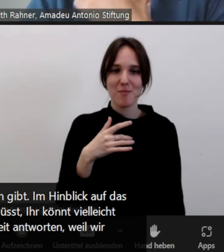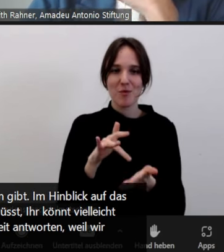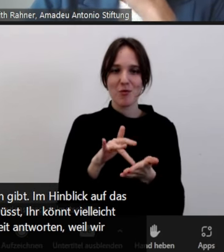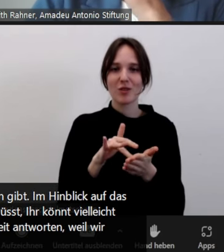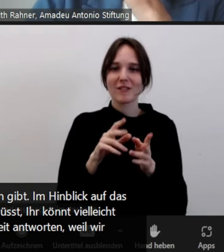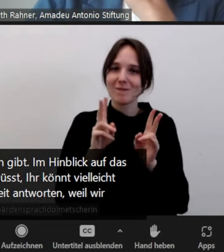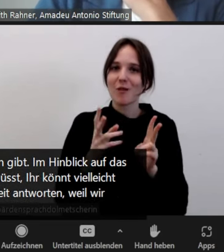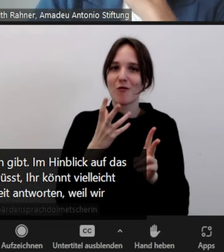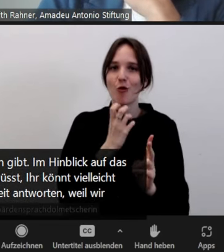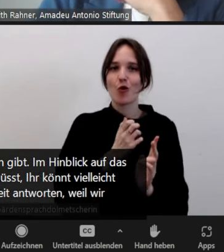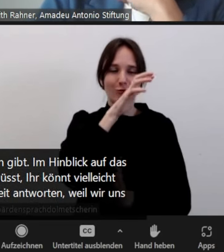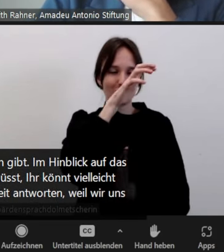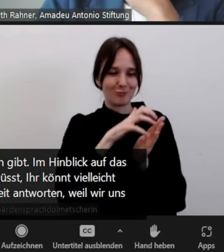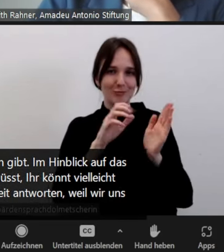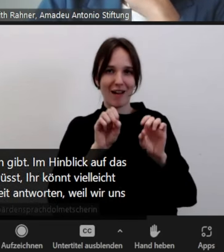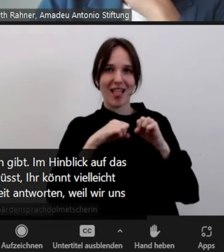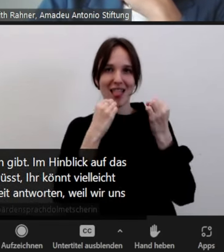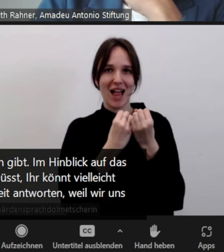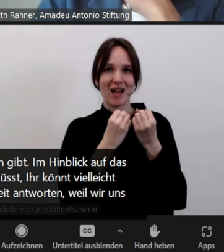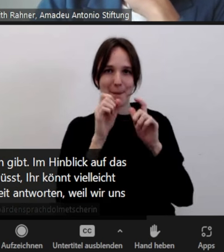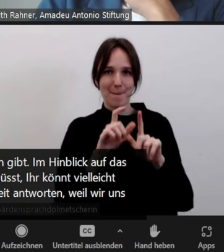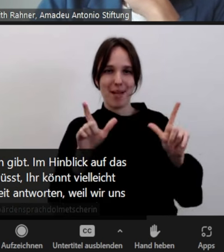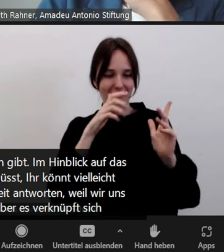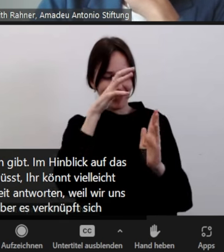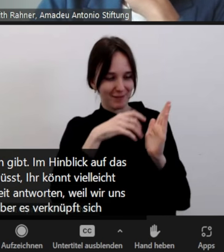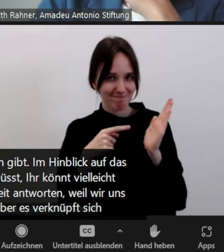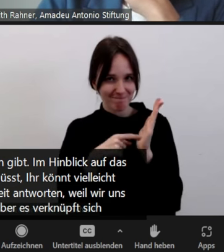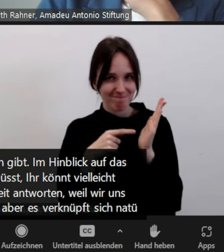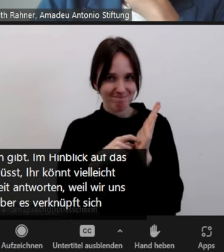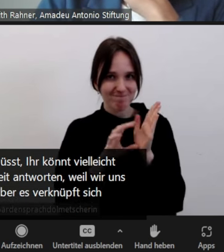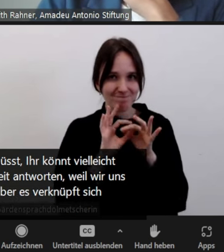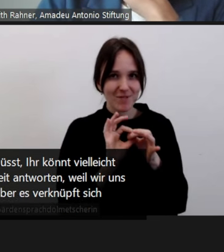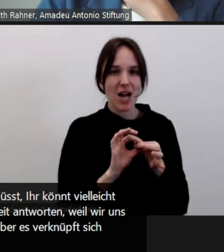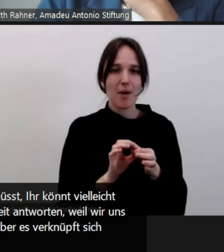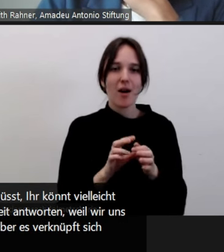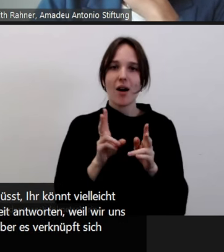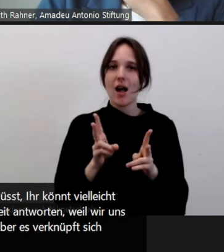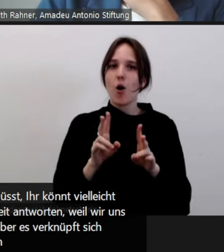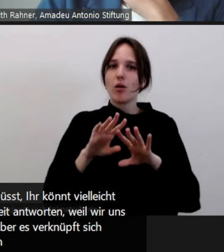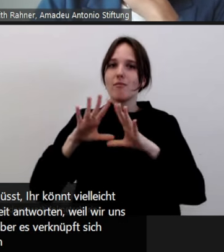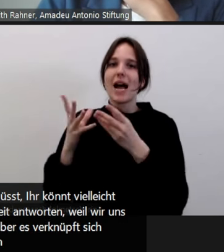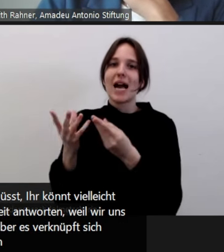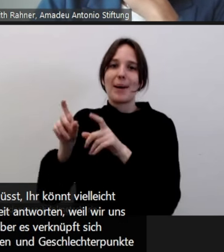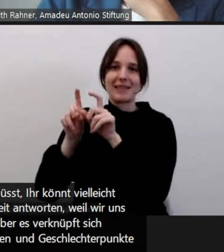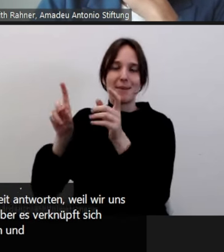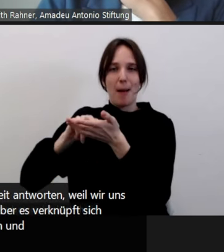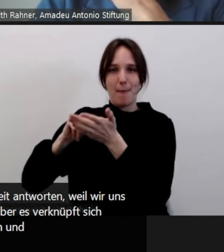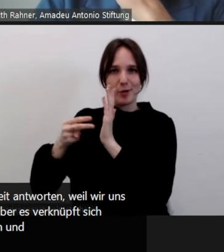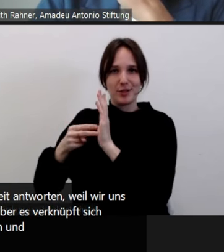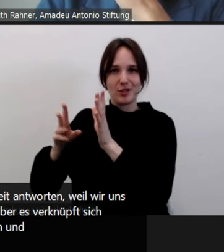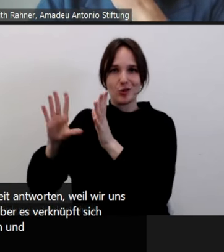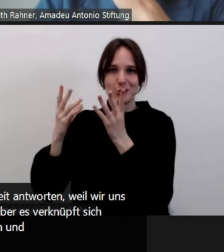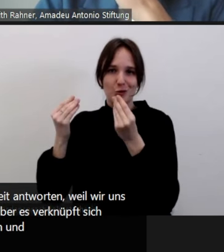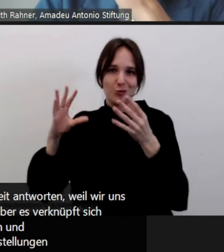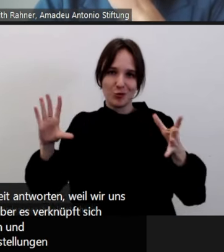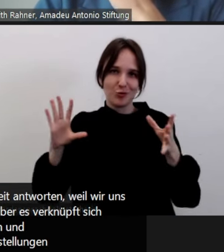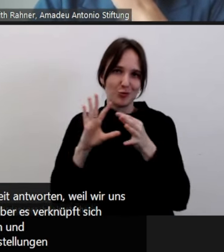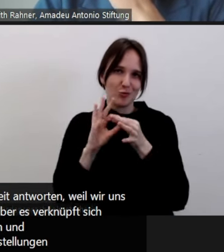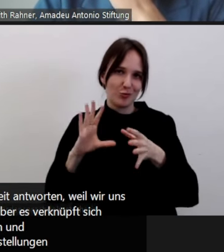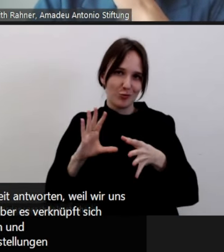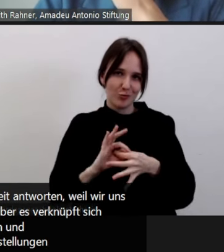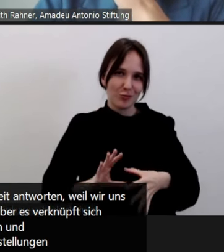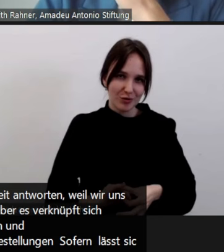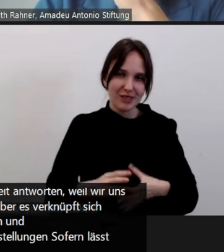Lagebild vor allen Dingen natürlich konzentrieren wollen. Aber es verknüpft sich natürlich immer mit den allgemeinpolitischen und geschlechterpolitischen feministischen Fragestellungen.